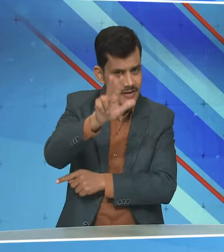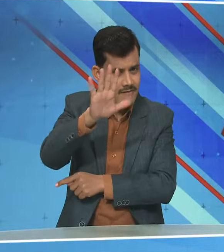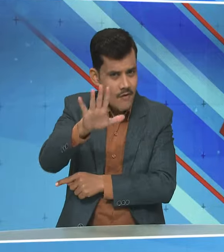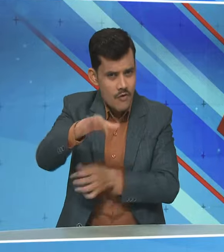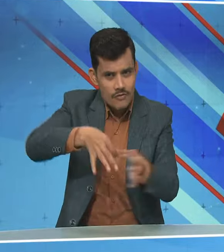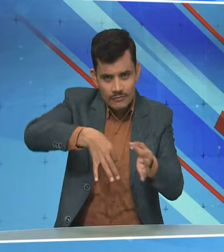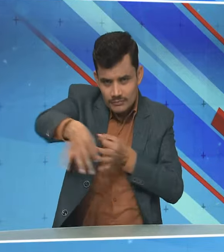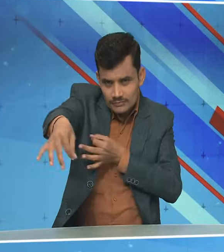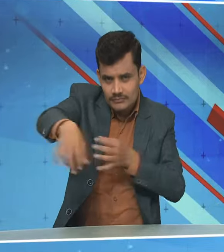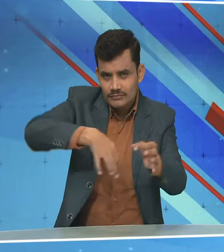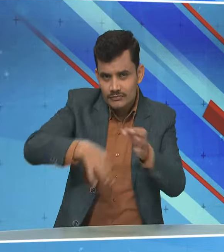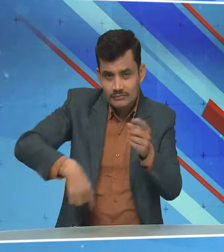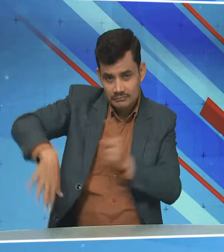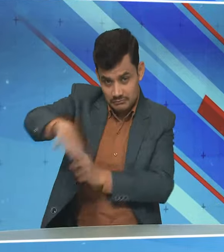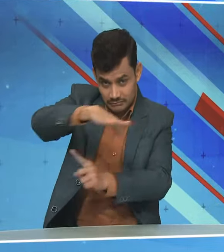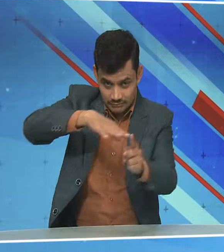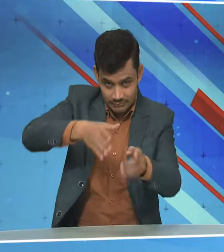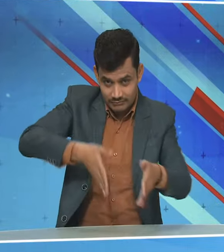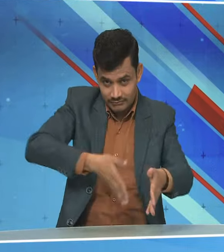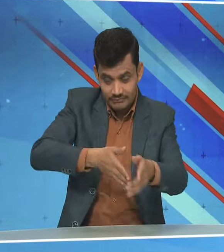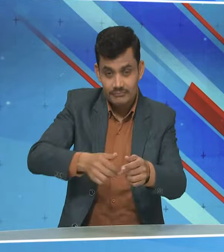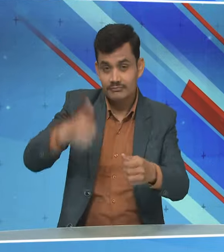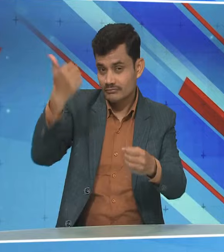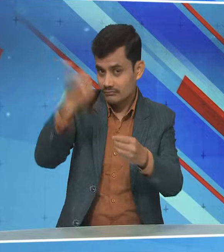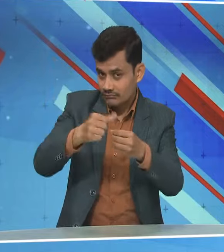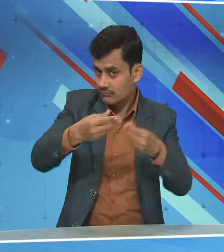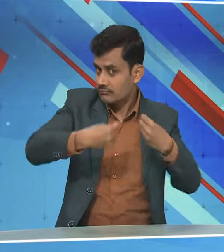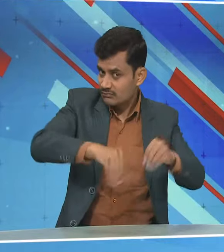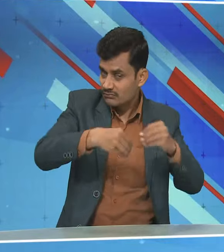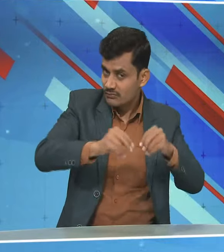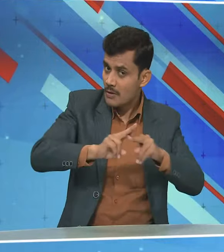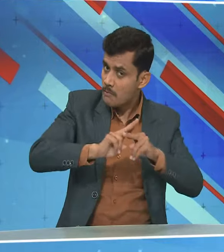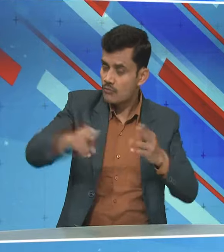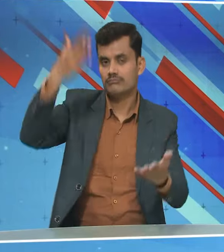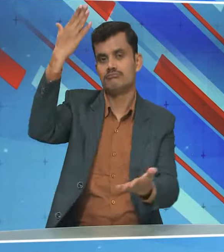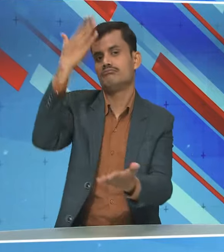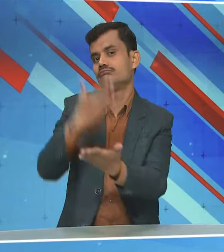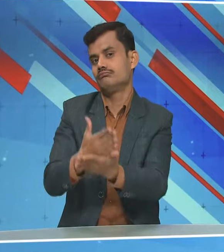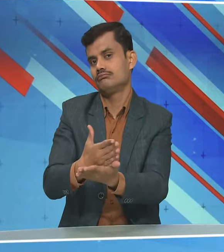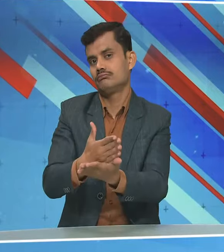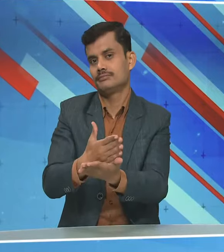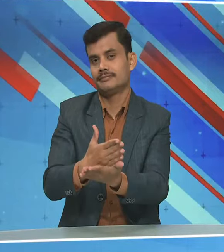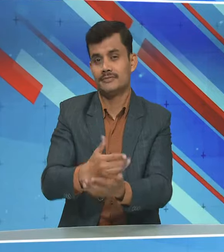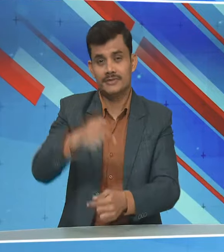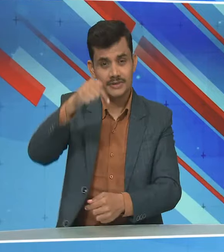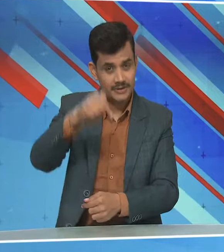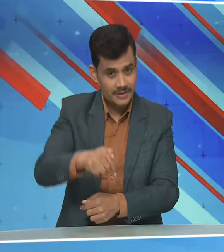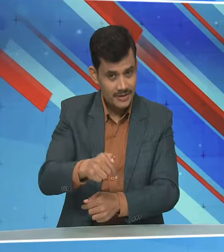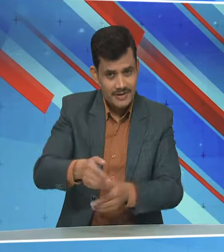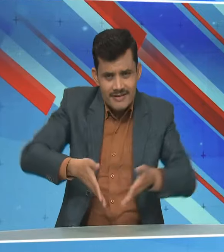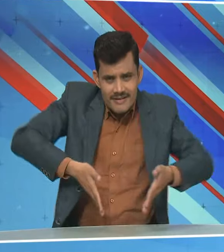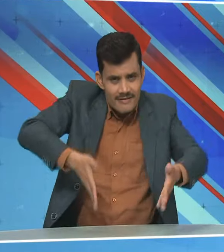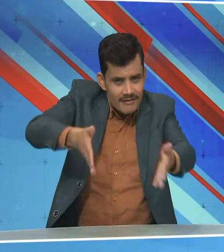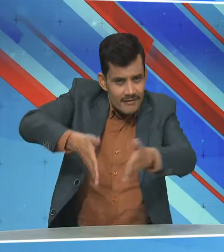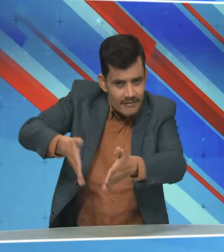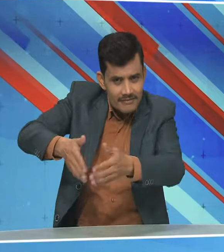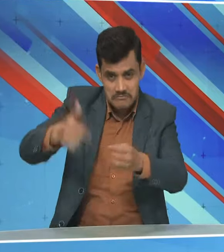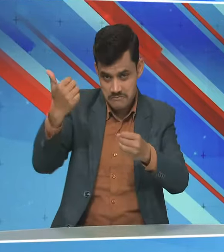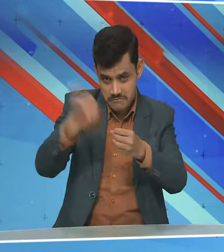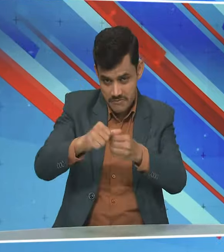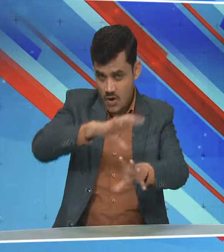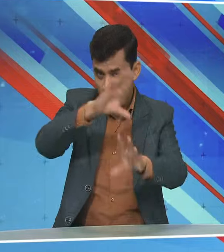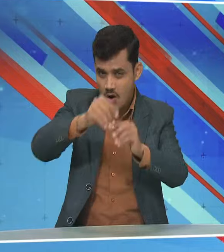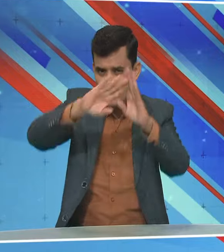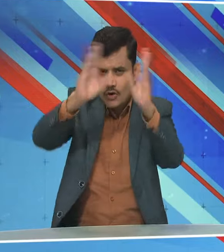परदी के मार्क पर शराब की बिक्री पर पून रूप से प्रतिबंधित किया गया है इस मार्क से अब शराब की